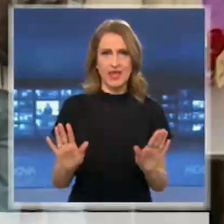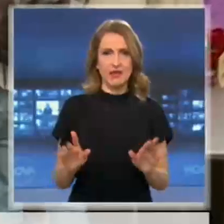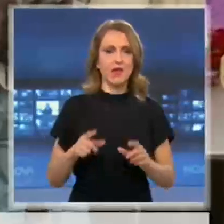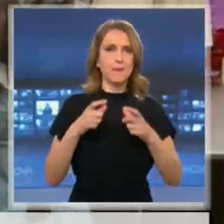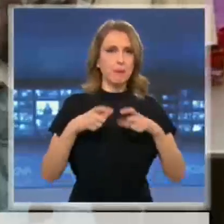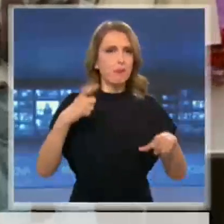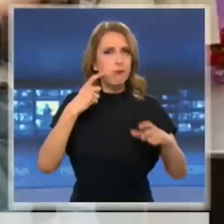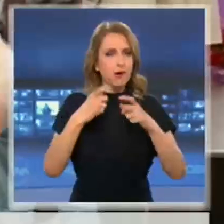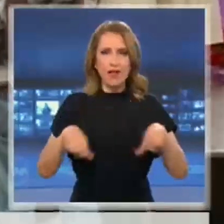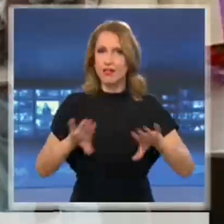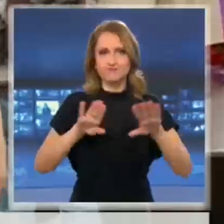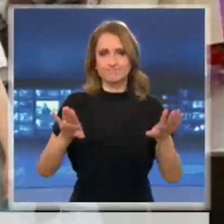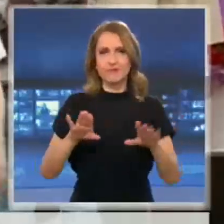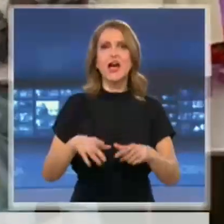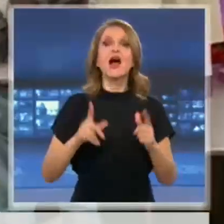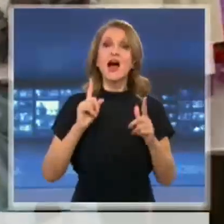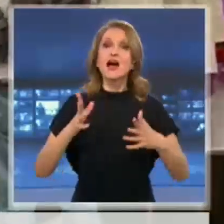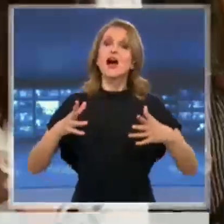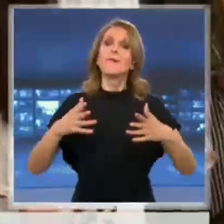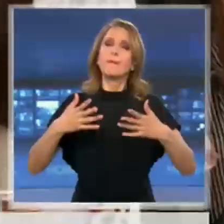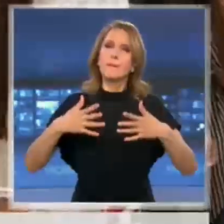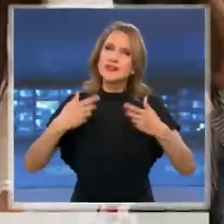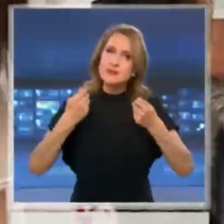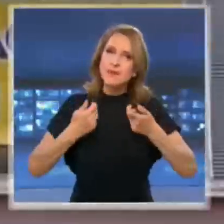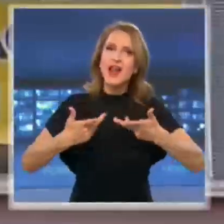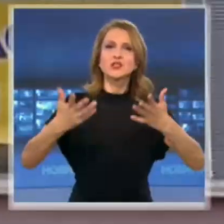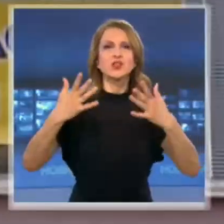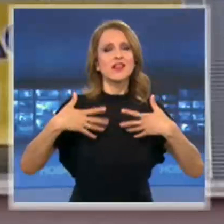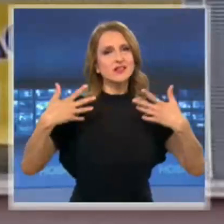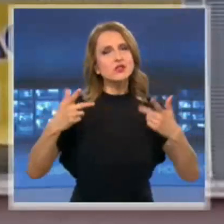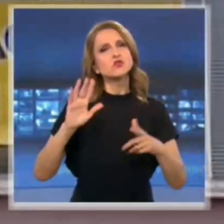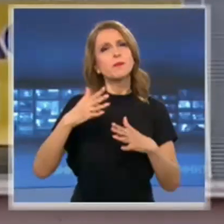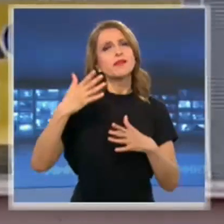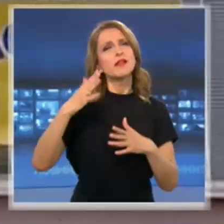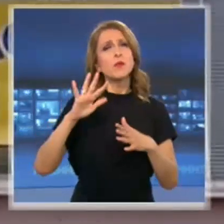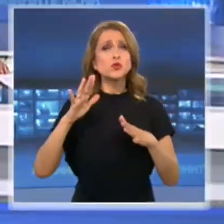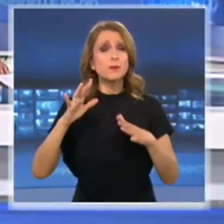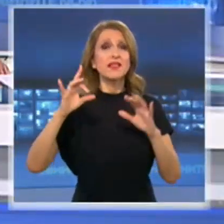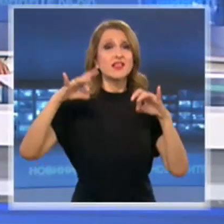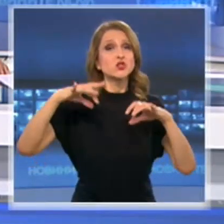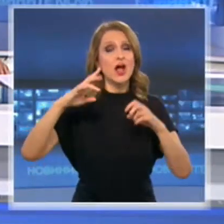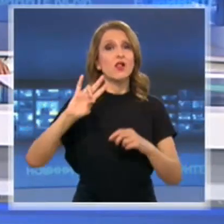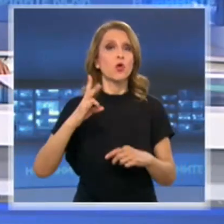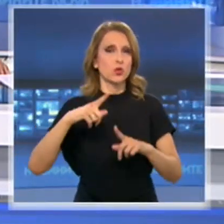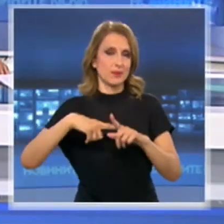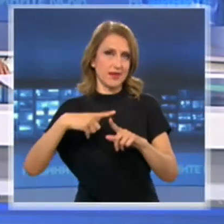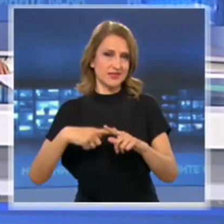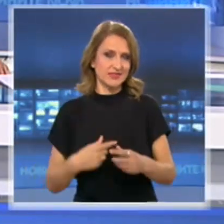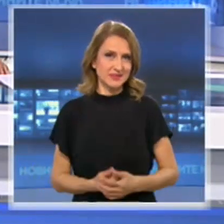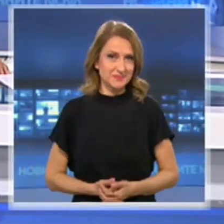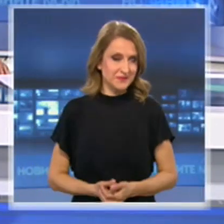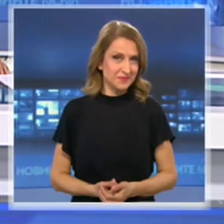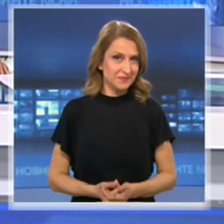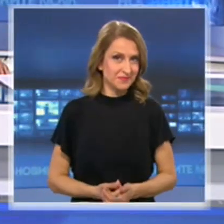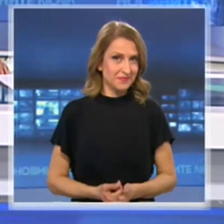Министерство е тържествените изпращания да се състоят след матурите, които ще се проведат в началото на юни. Сега да видим как върви